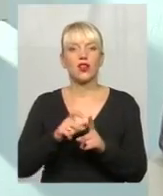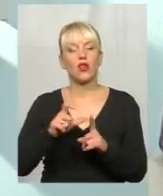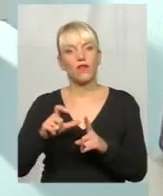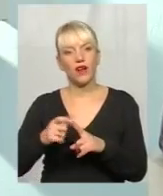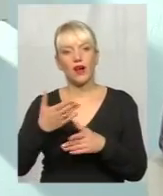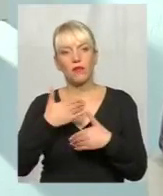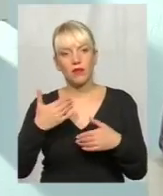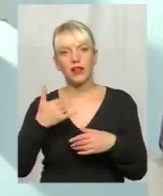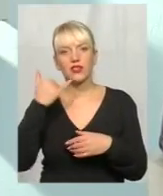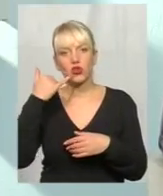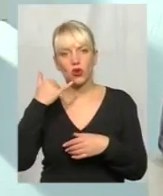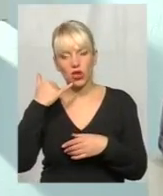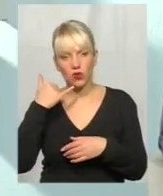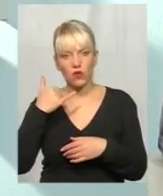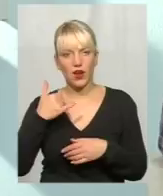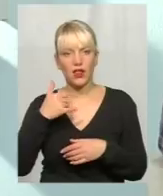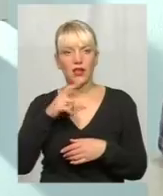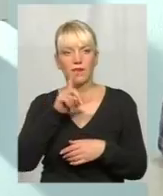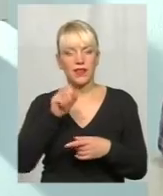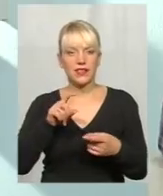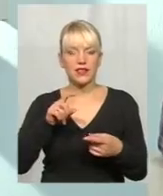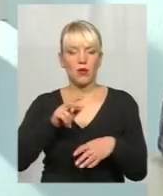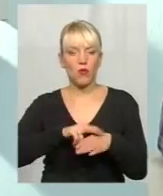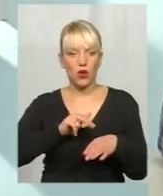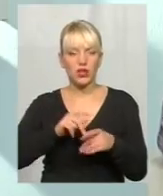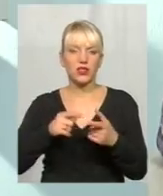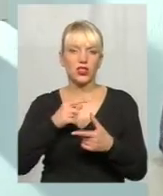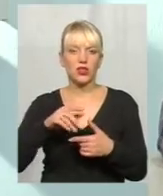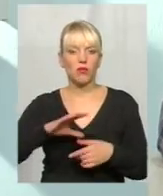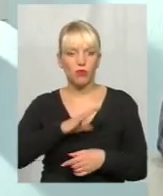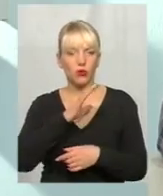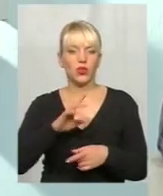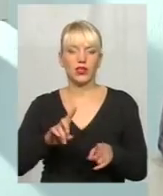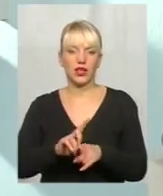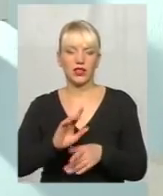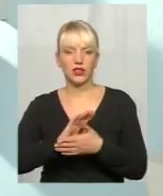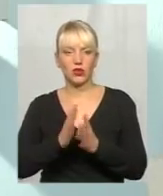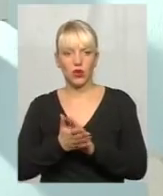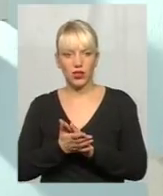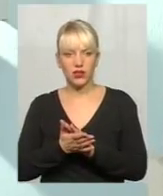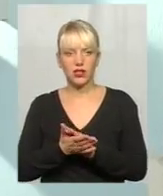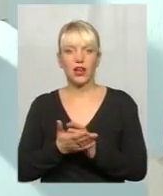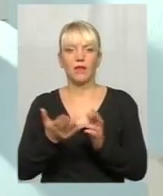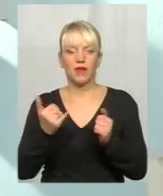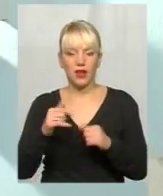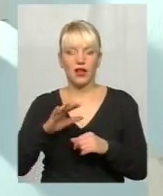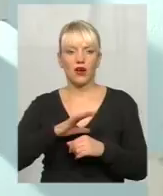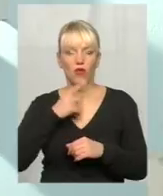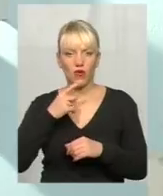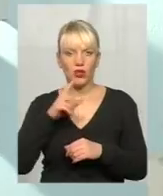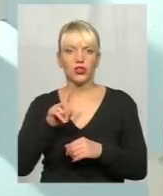сконтактували з відділком поліції, чи були такі ситуації, ми казали, поступала така